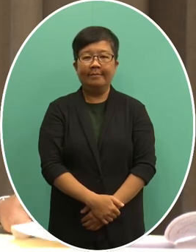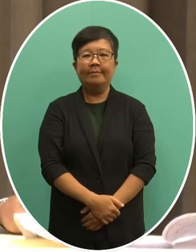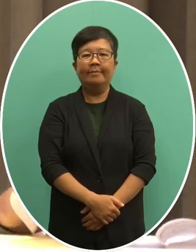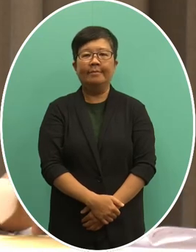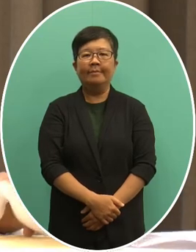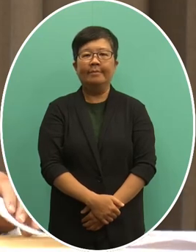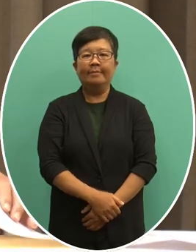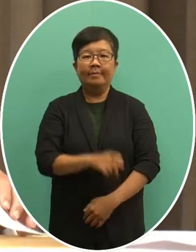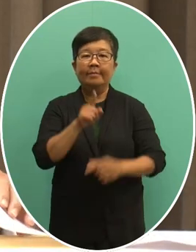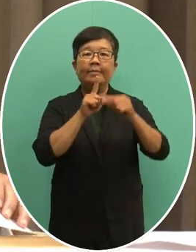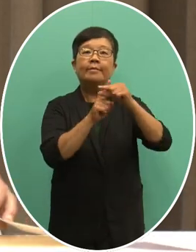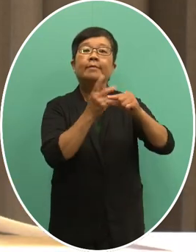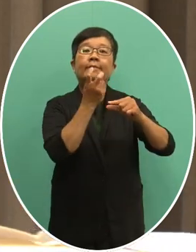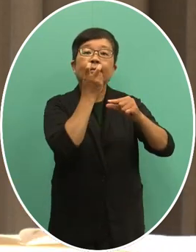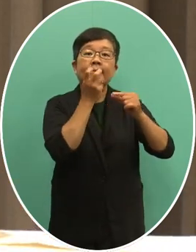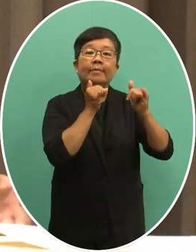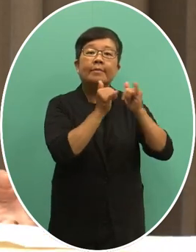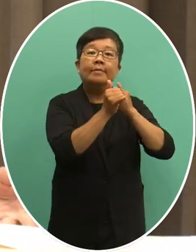是中央社